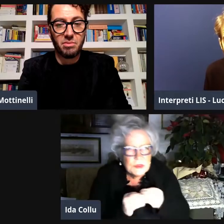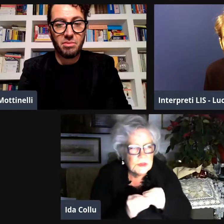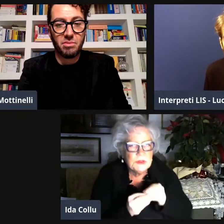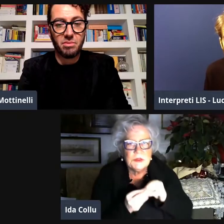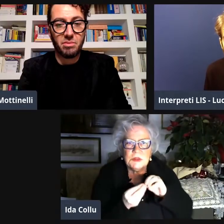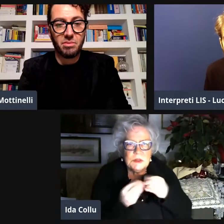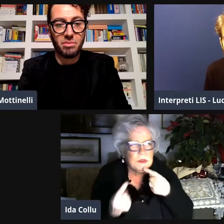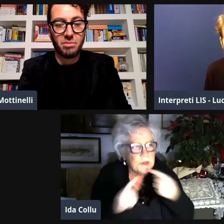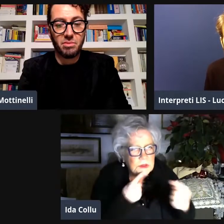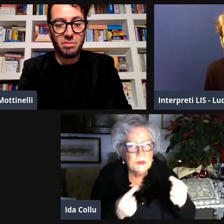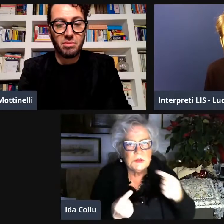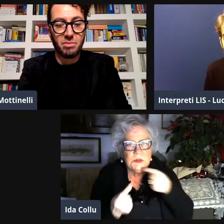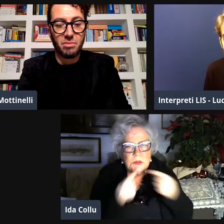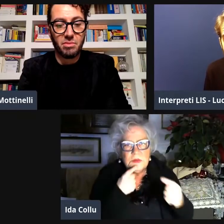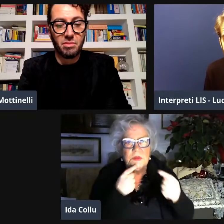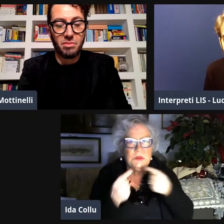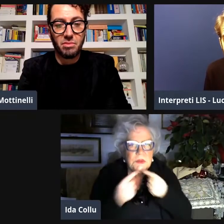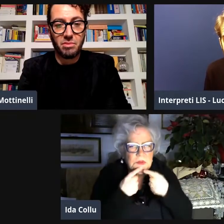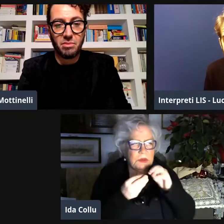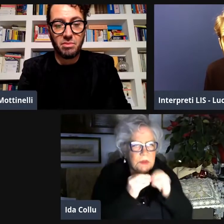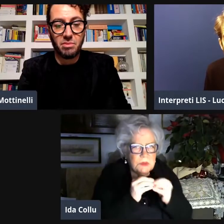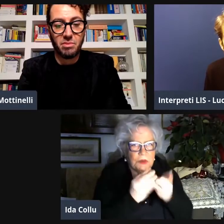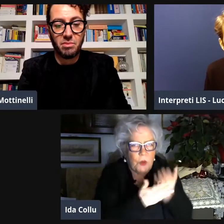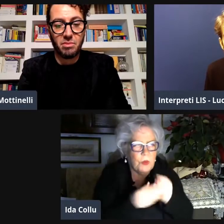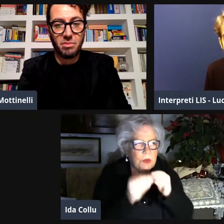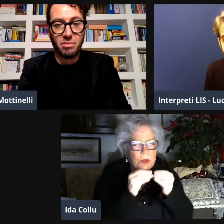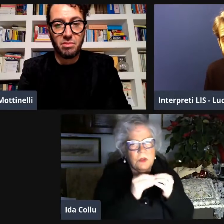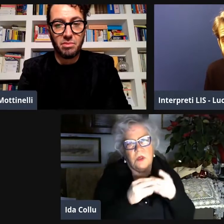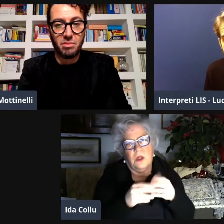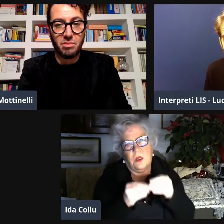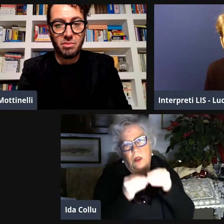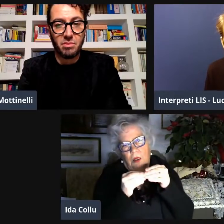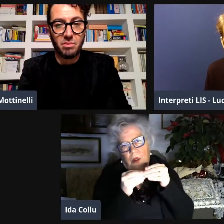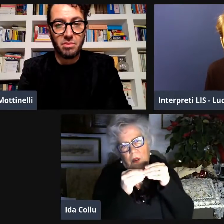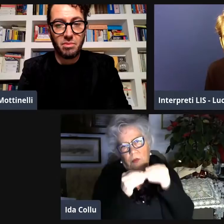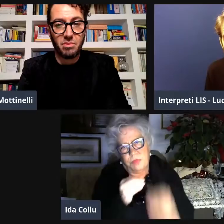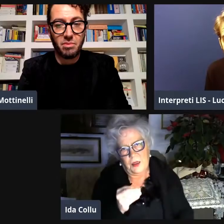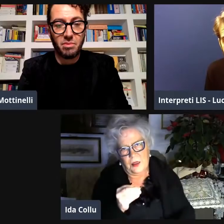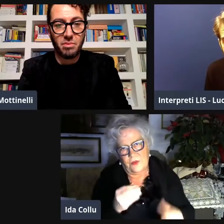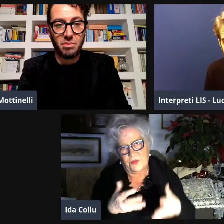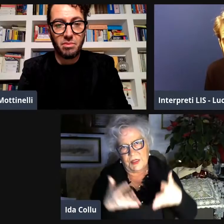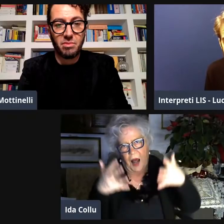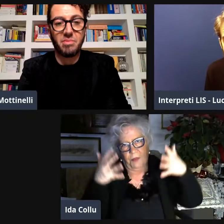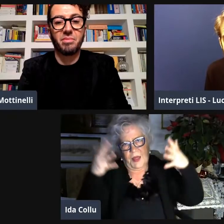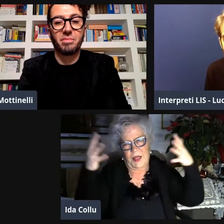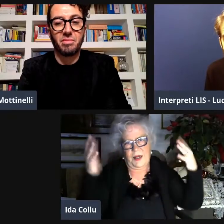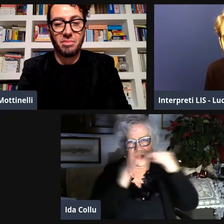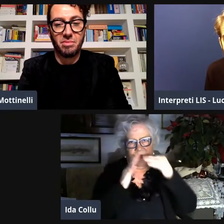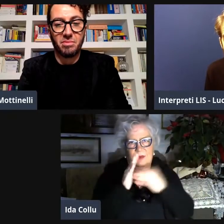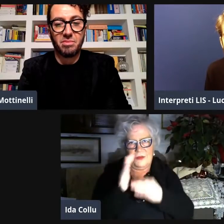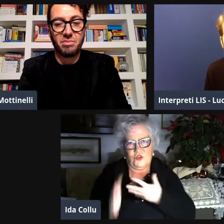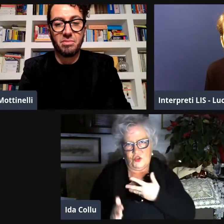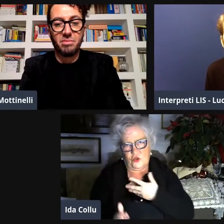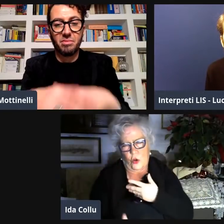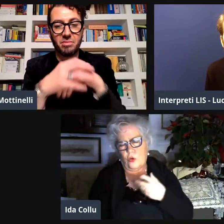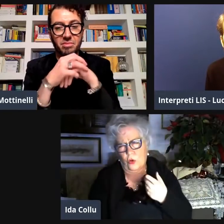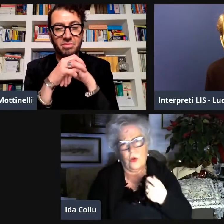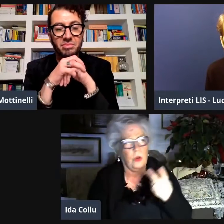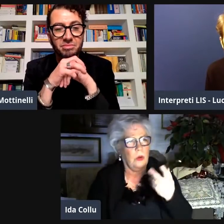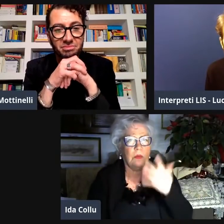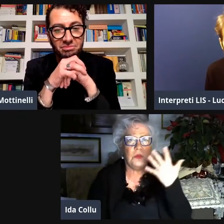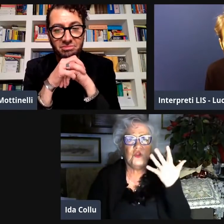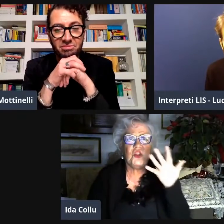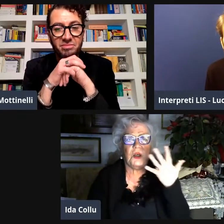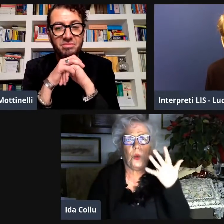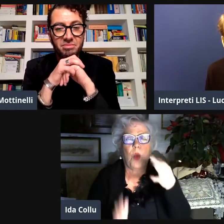combattevano contro la LIS sono state tante discussioni tante proposte alla fine